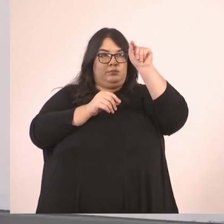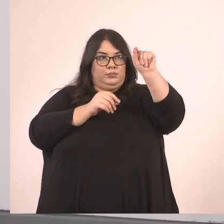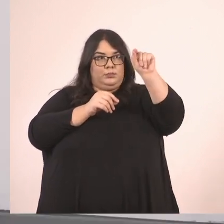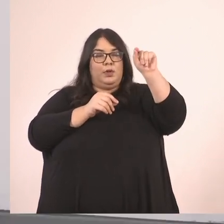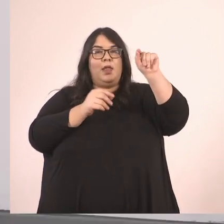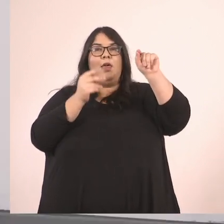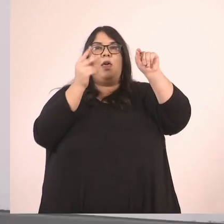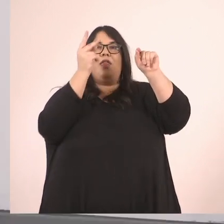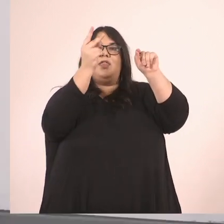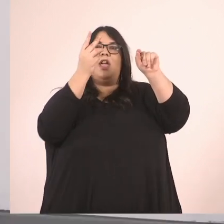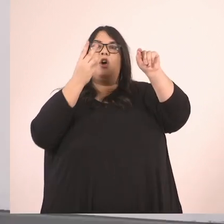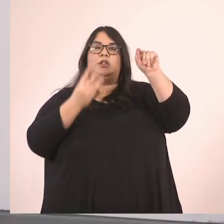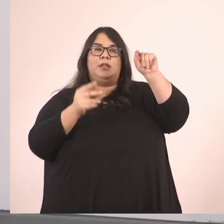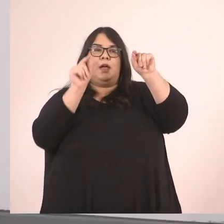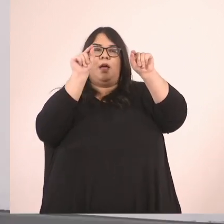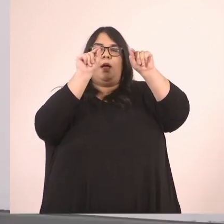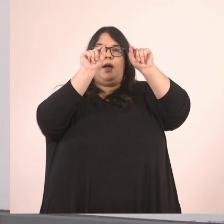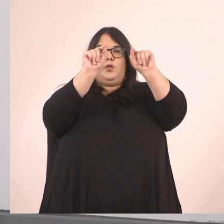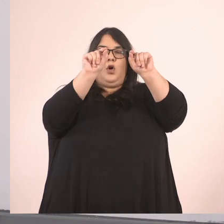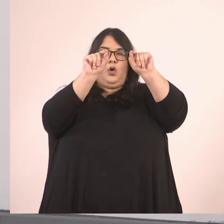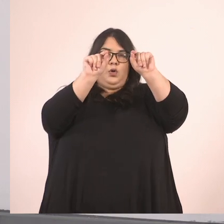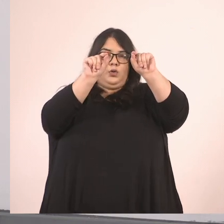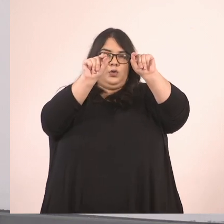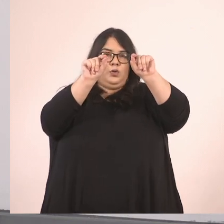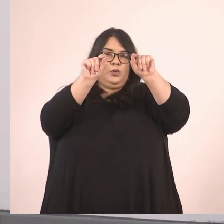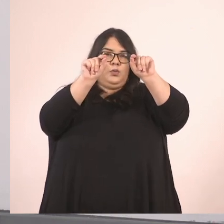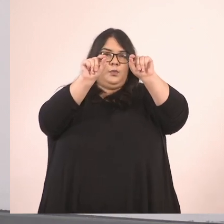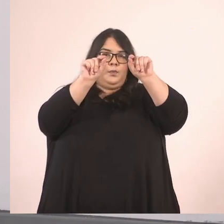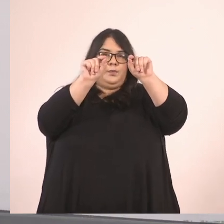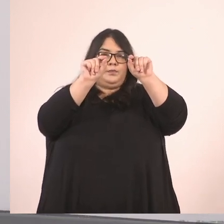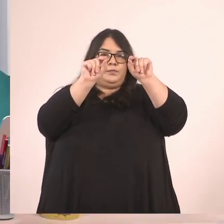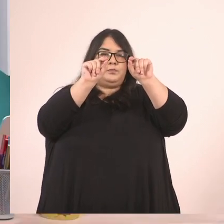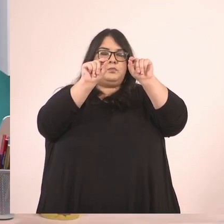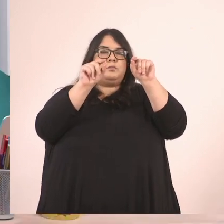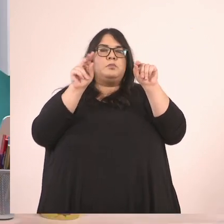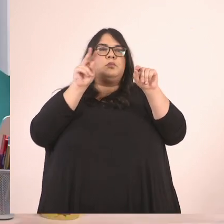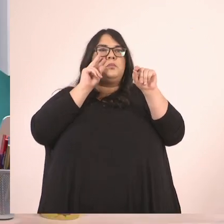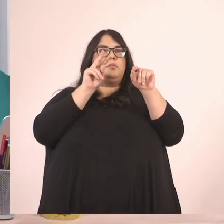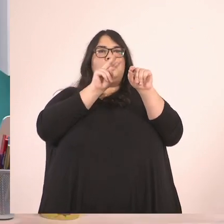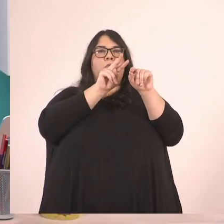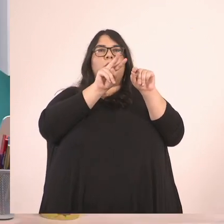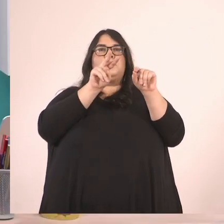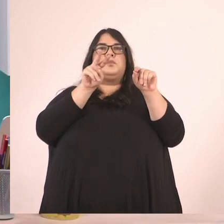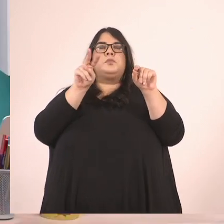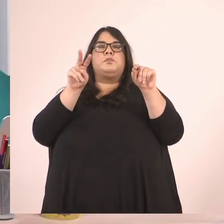και το 2 τρίτα είναι εδώ. Κοιτώντας τα,